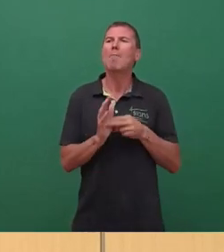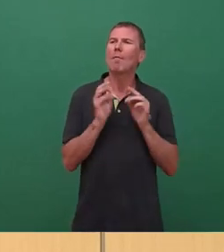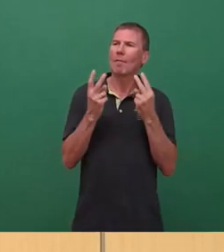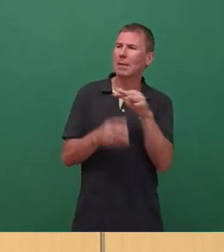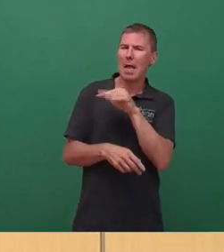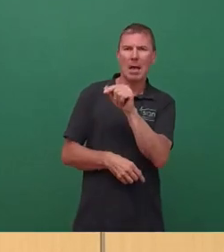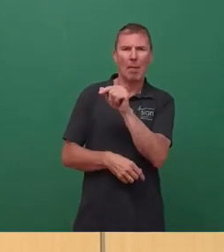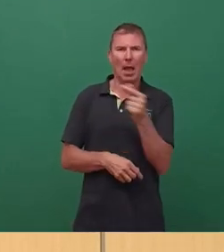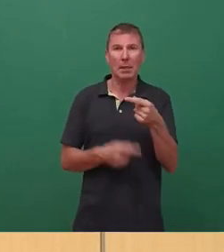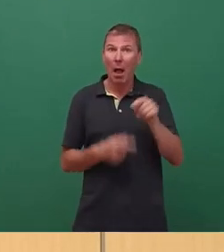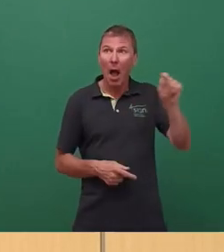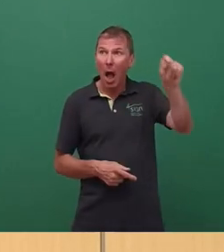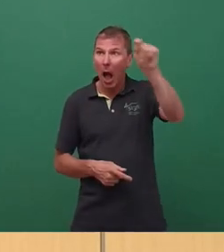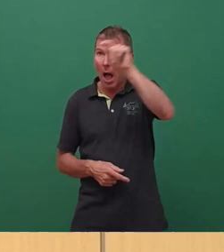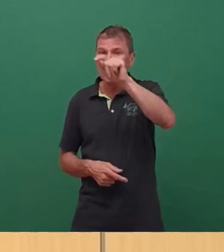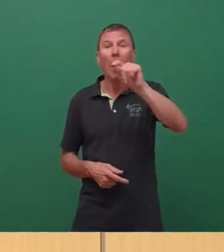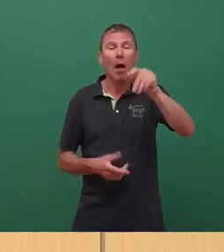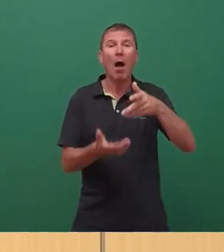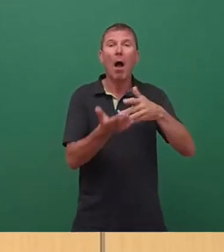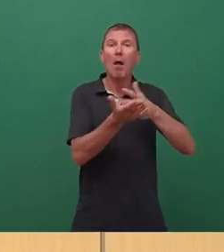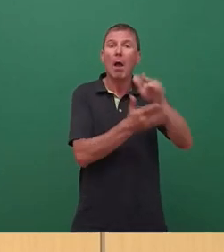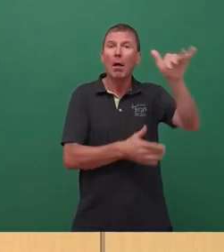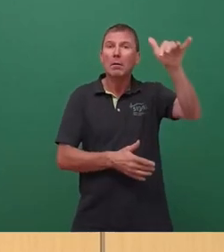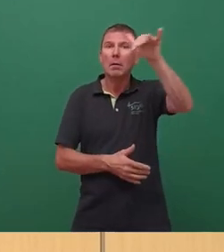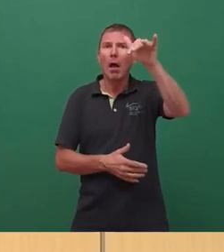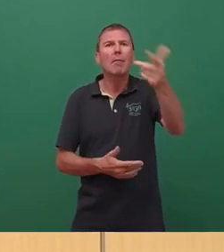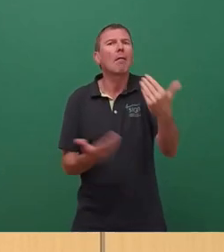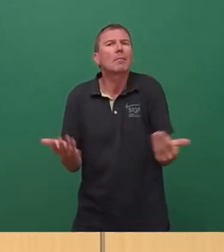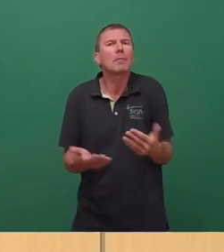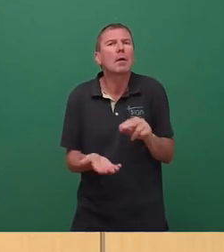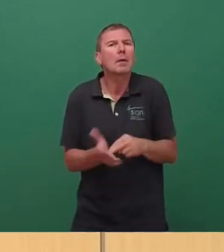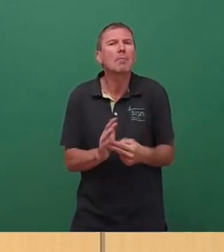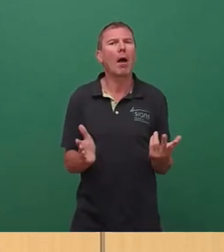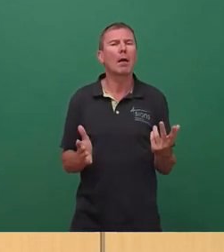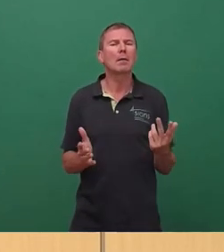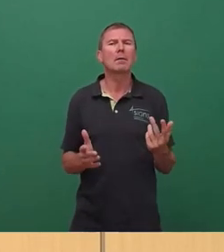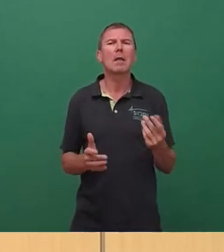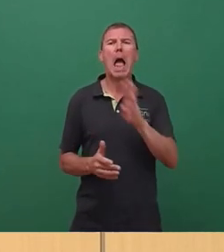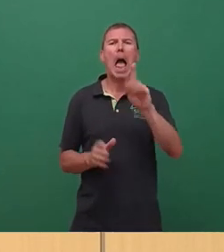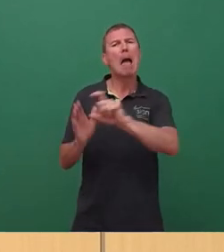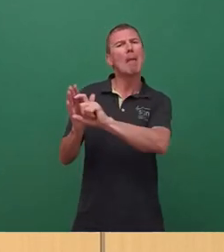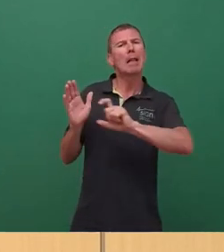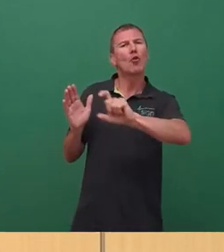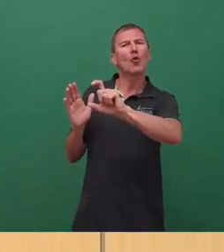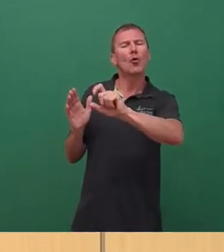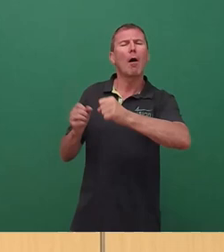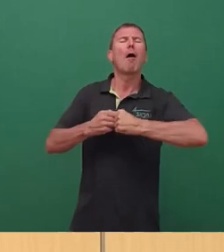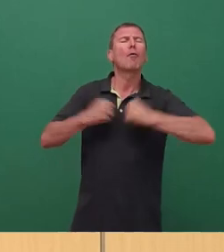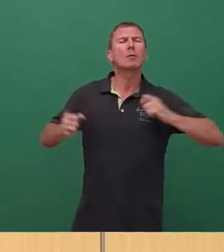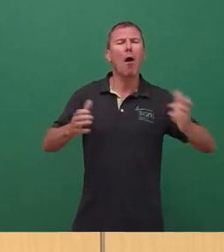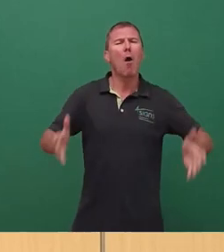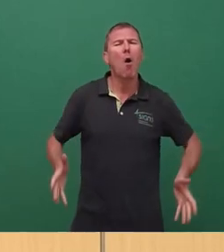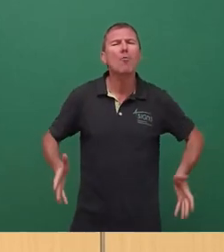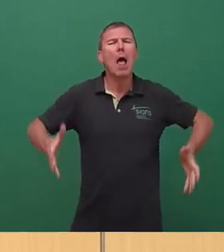dann haben andere dafür Planungen. Ganz konkret war ja vorgesehen, neben dem Bellevue ein riesiges Hotel bis weit, weit